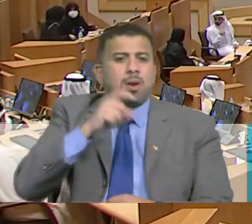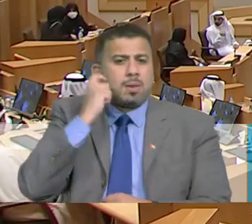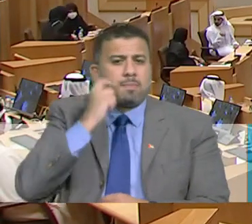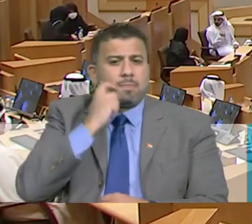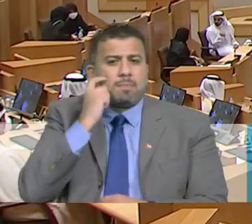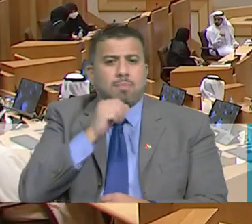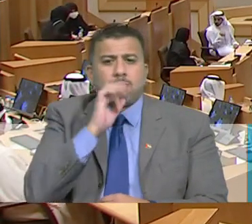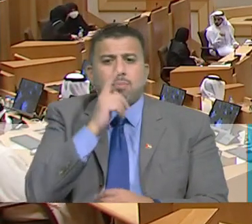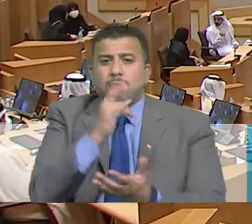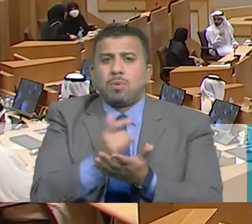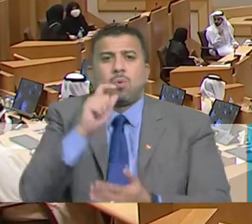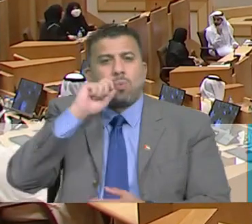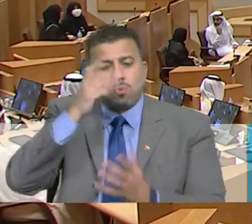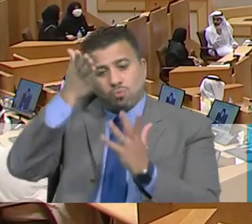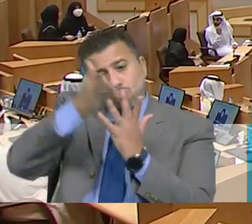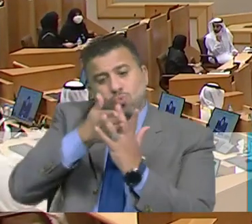يتنصفها الذكور والإناث